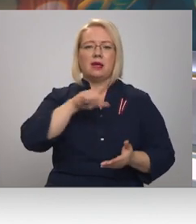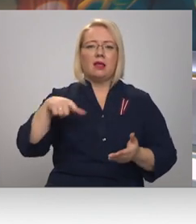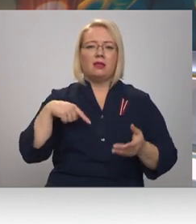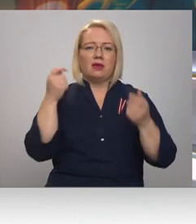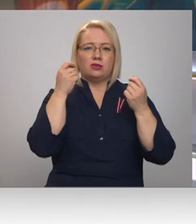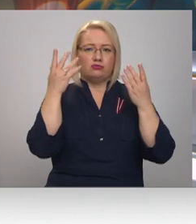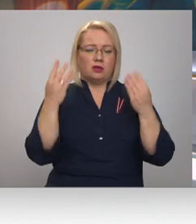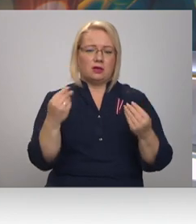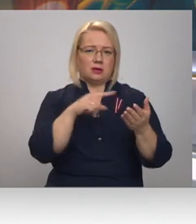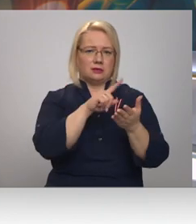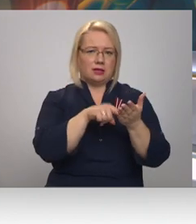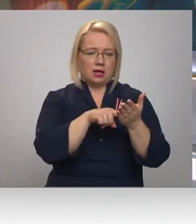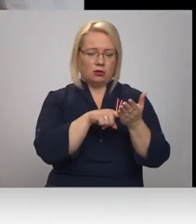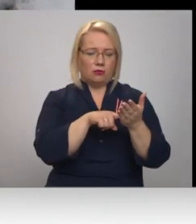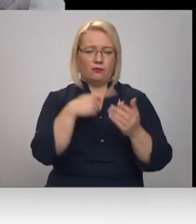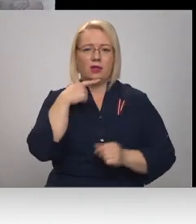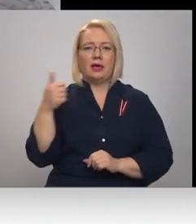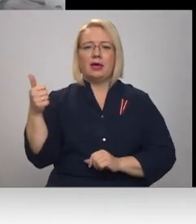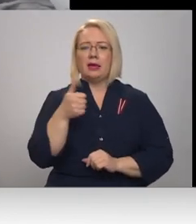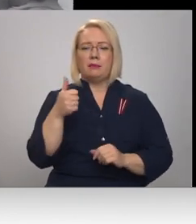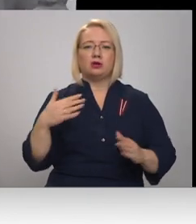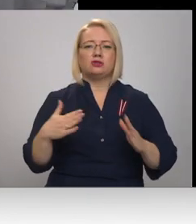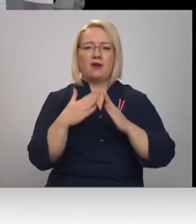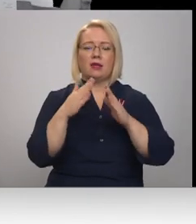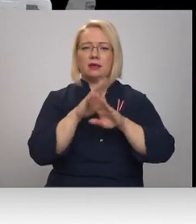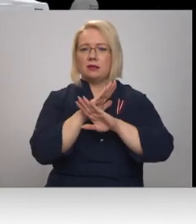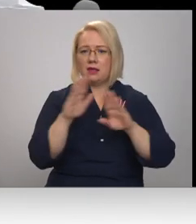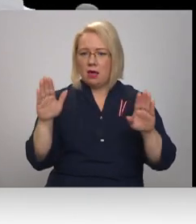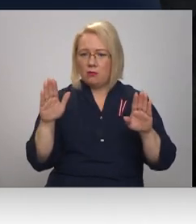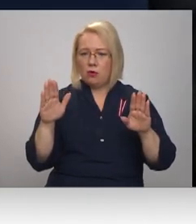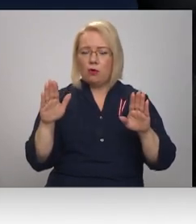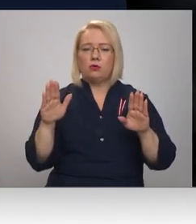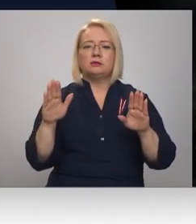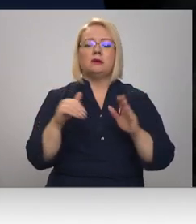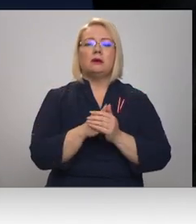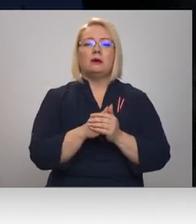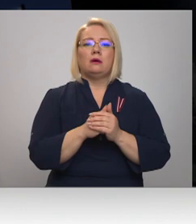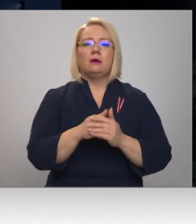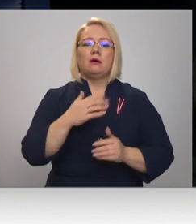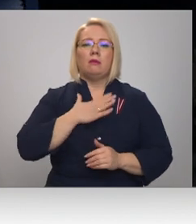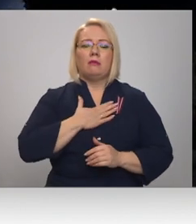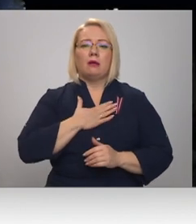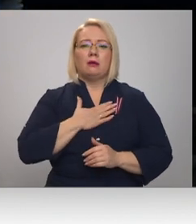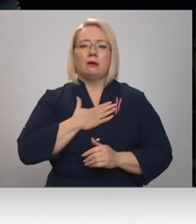Īpaši svinības nebūs, bet, nu,